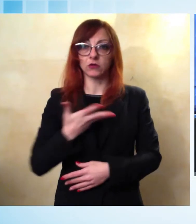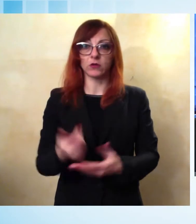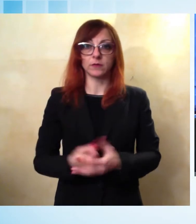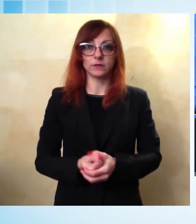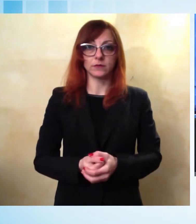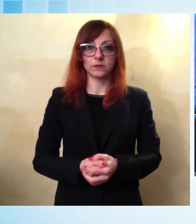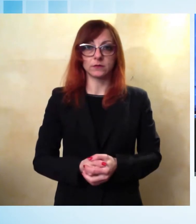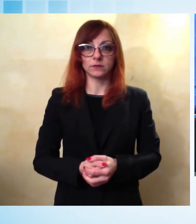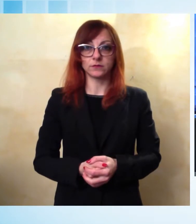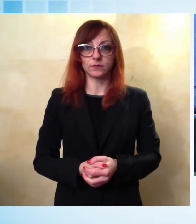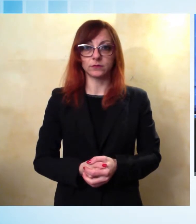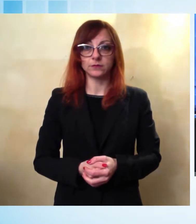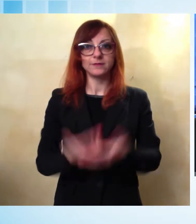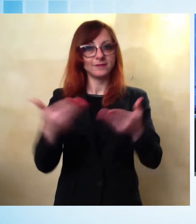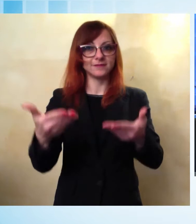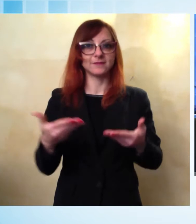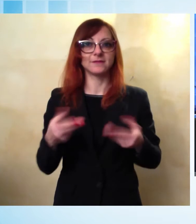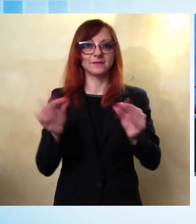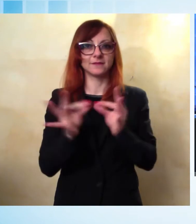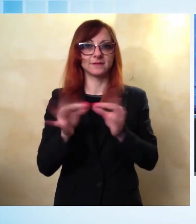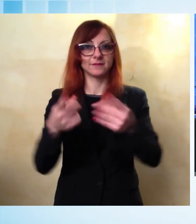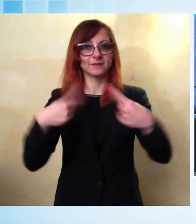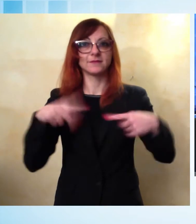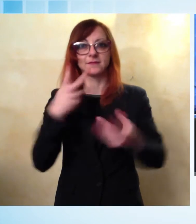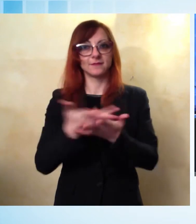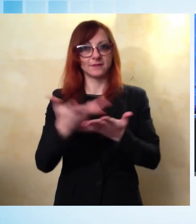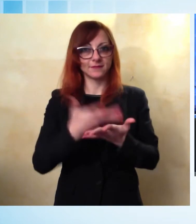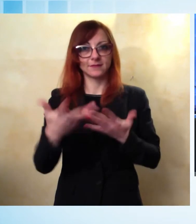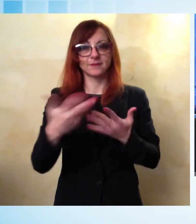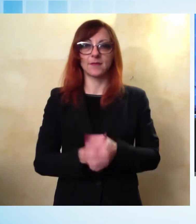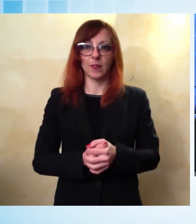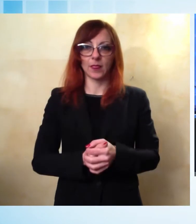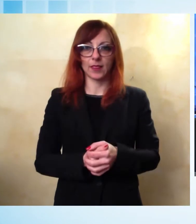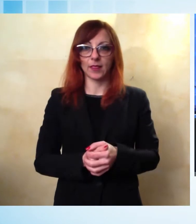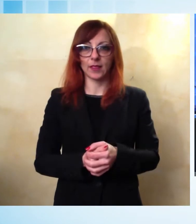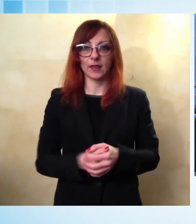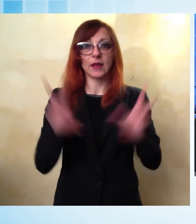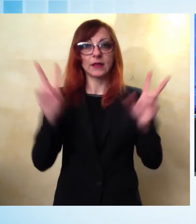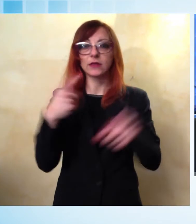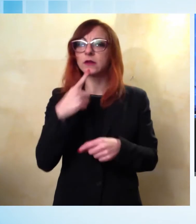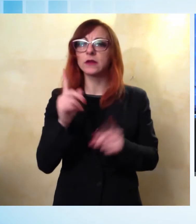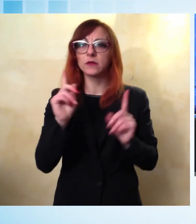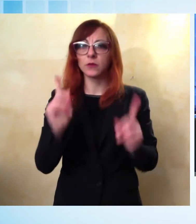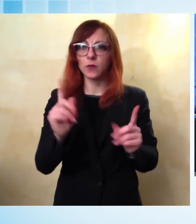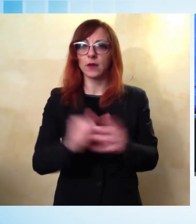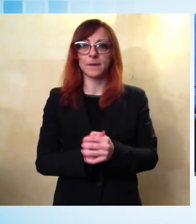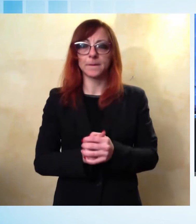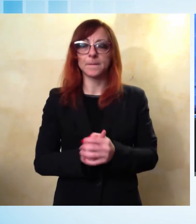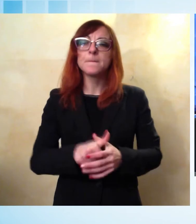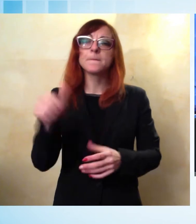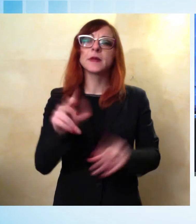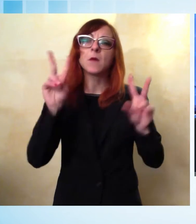E ben trovati a questa edizione del TG Noi, lo avete sentito anche dai nostri titoli. In primo piano gli